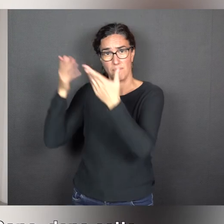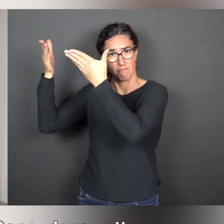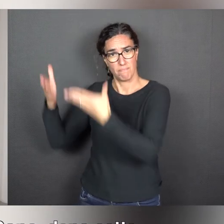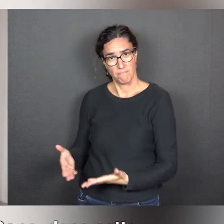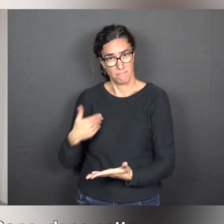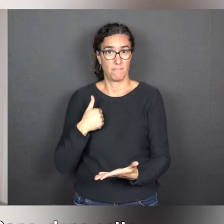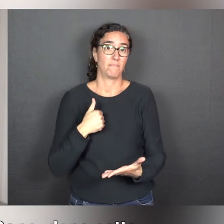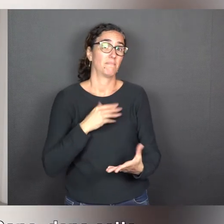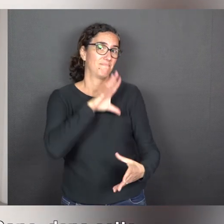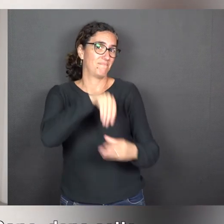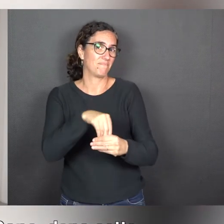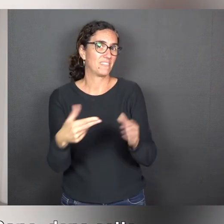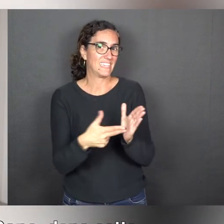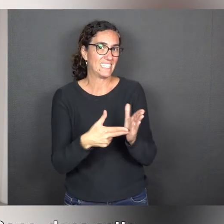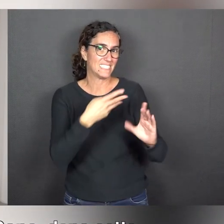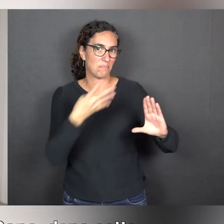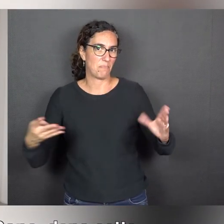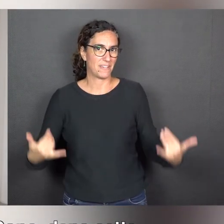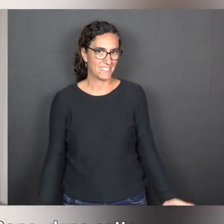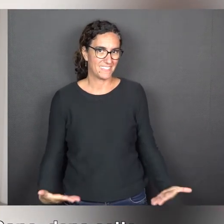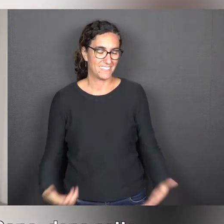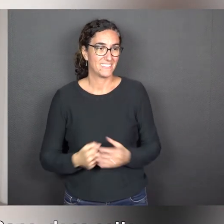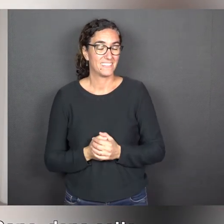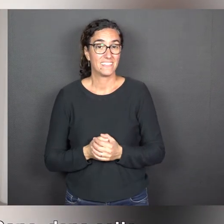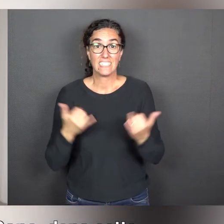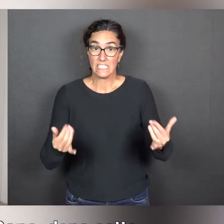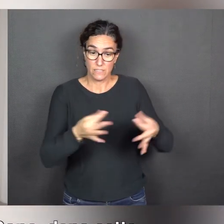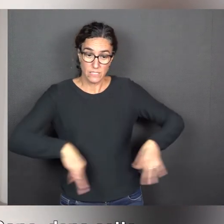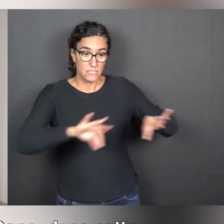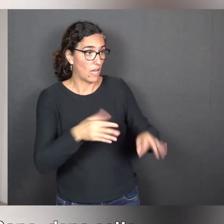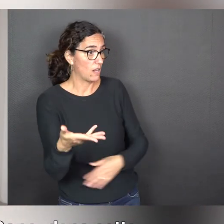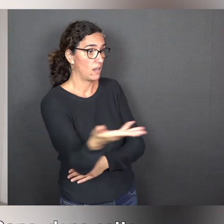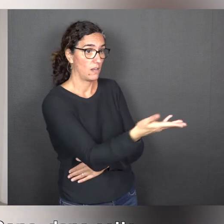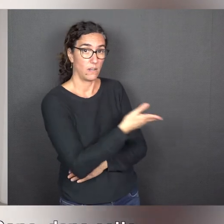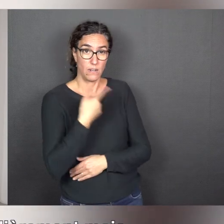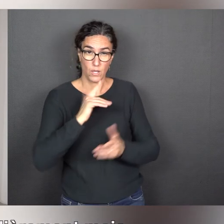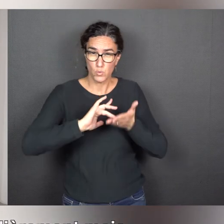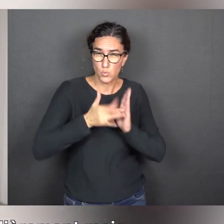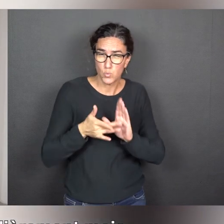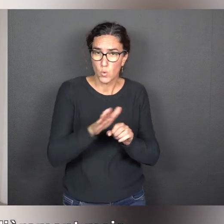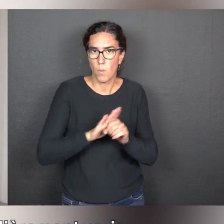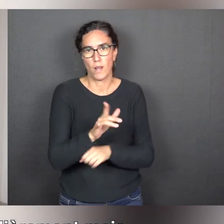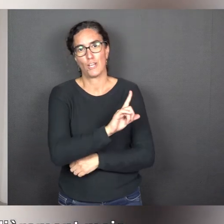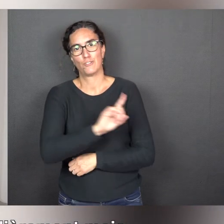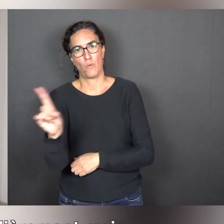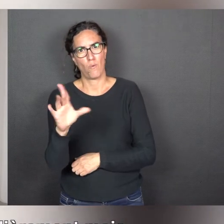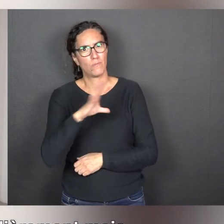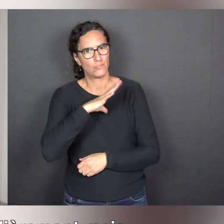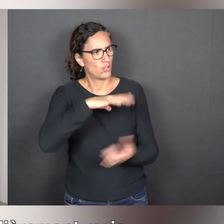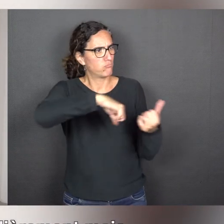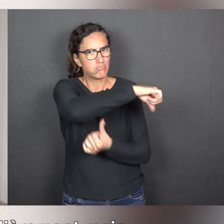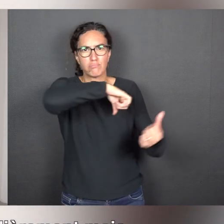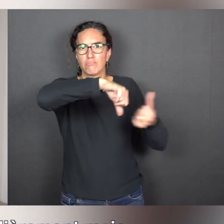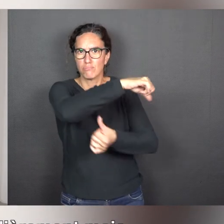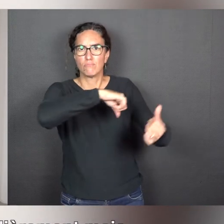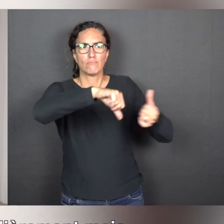de Niki de Saint-Fal. Dans cette salle, finalement, est proposé un aspect du travail. L'accrochage change régulièrement,